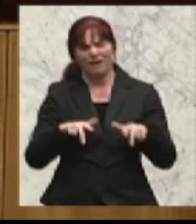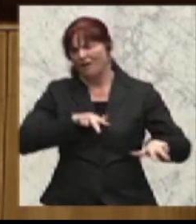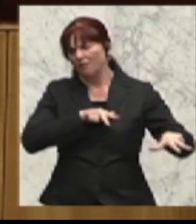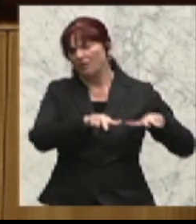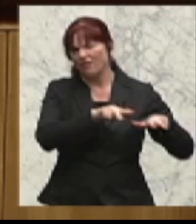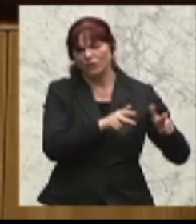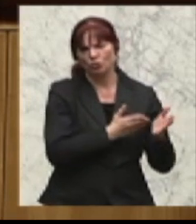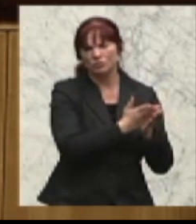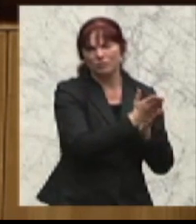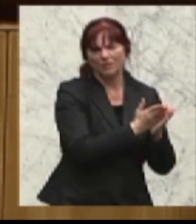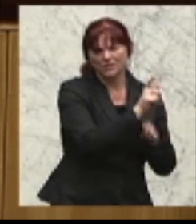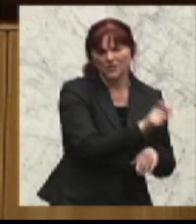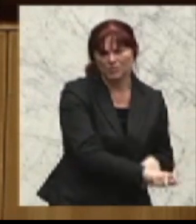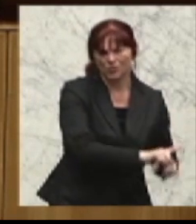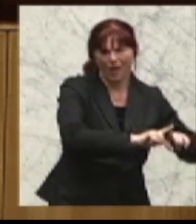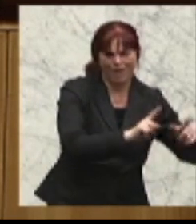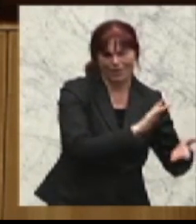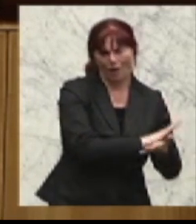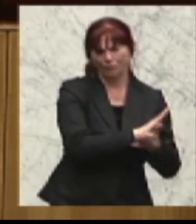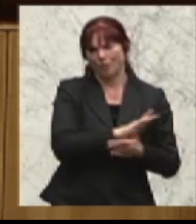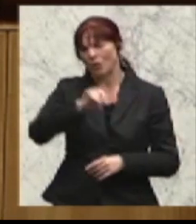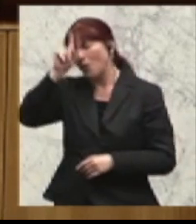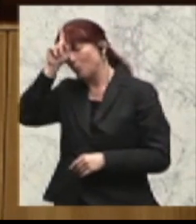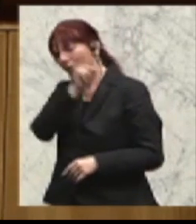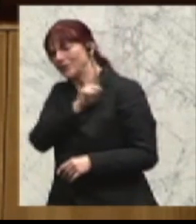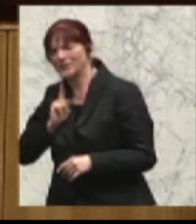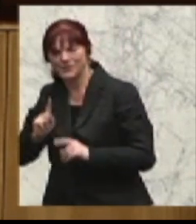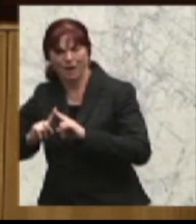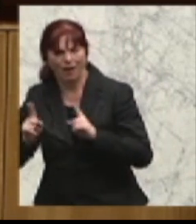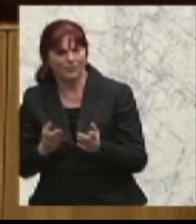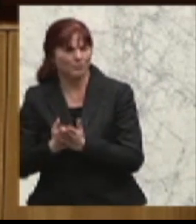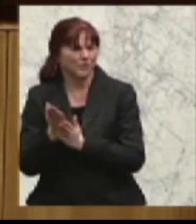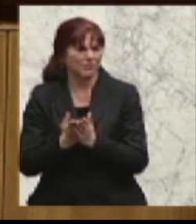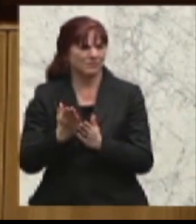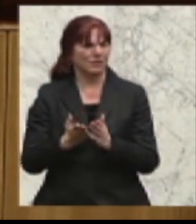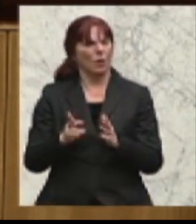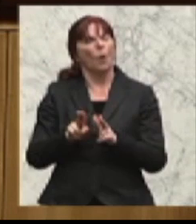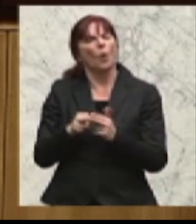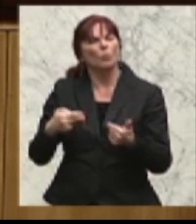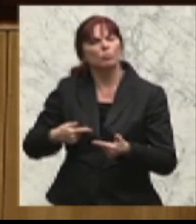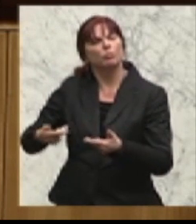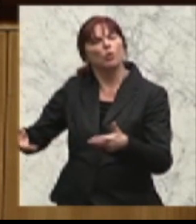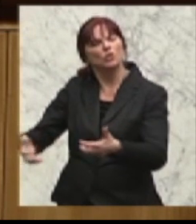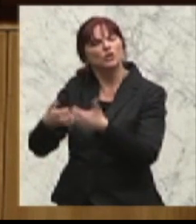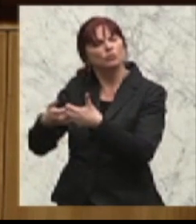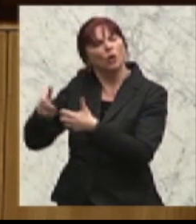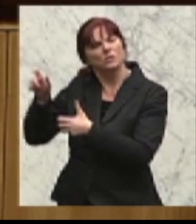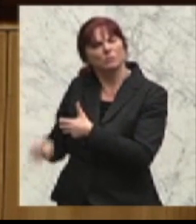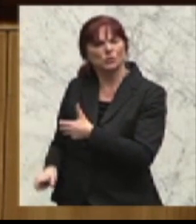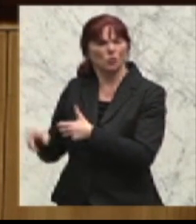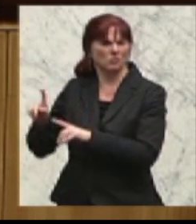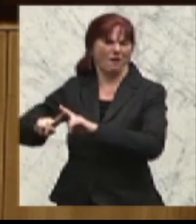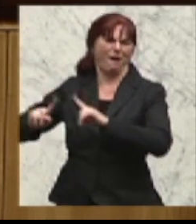völlig andere Aufgaben zu erfüllen hat wie ein Polizist, ein Bediensteter der Bundesvorste völlig andere Rechte und